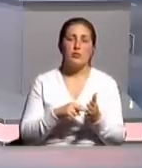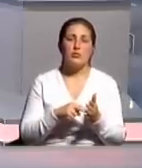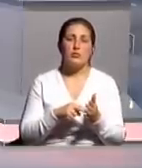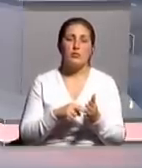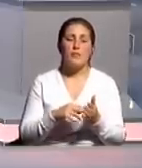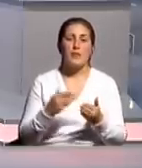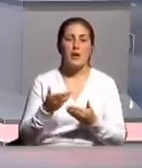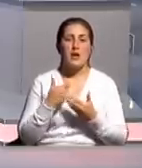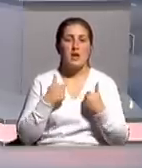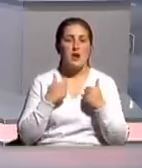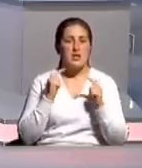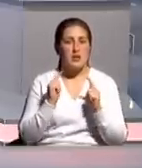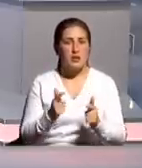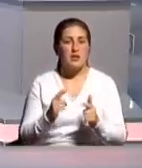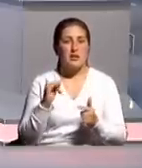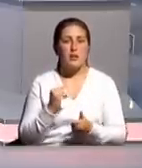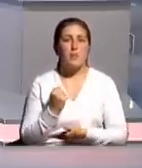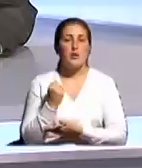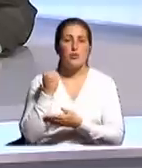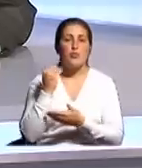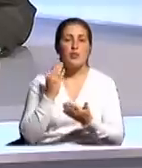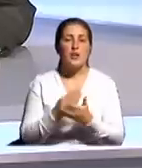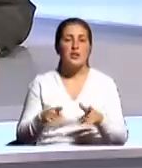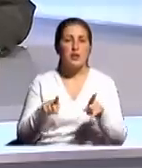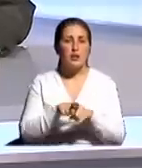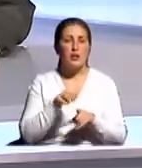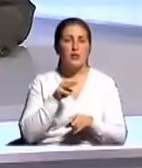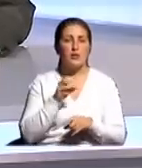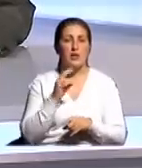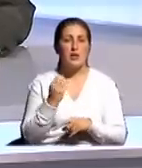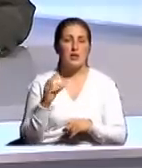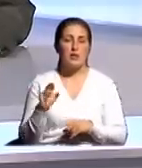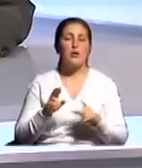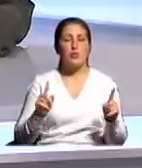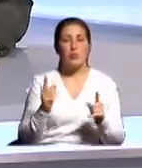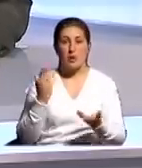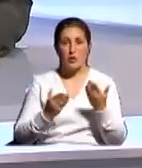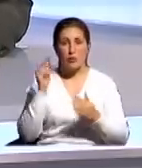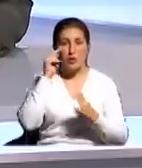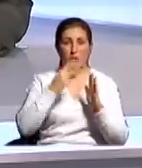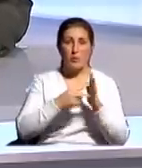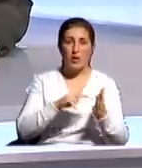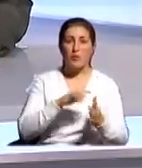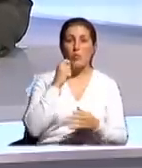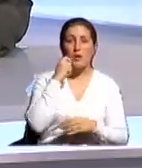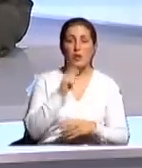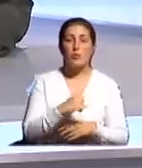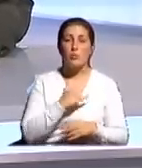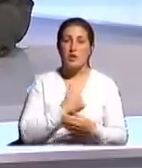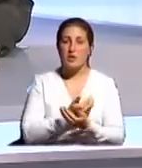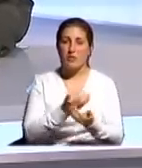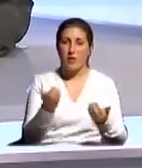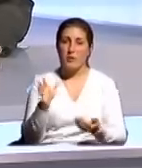согласен и поддержу. Есть такая тенденция, что если в учебных планах в Украине у нас с вами